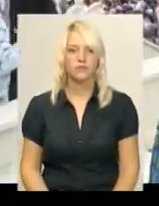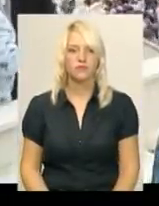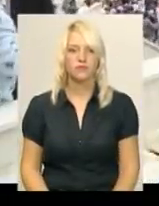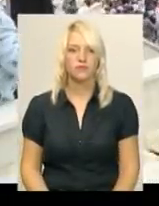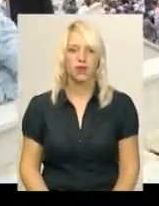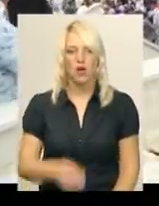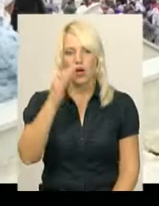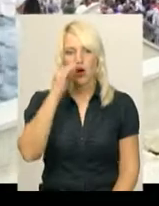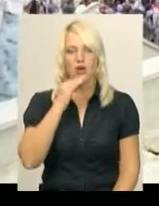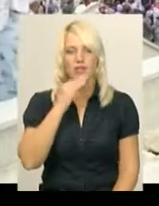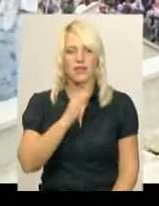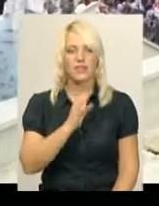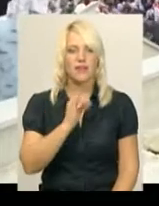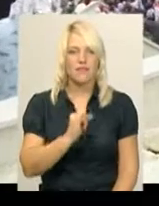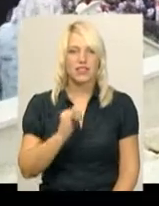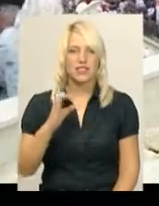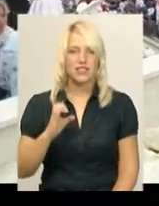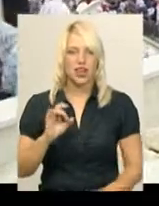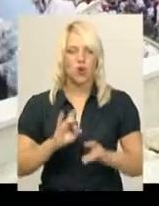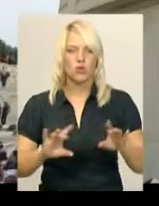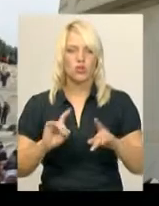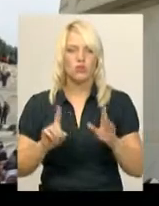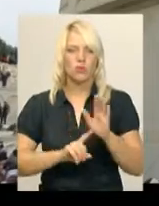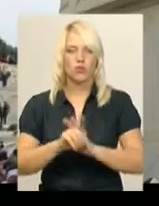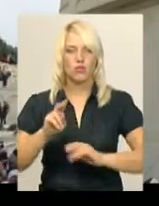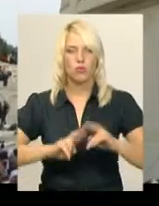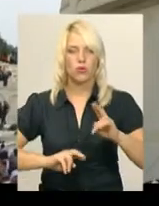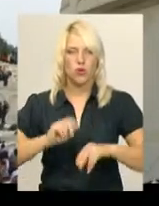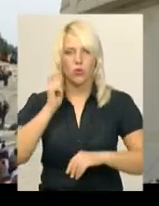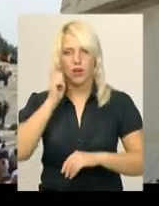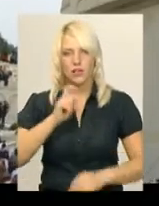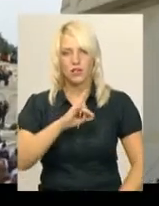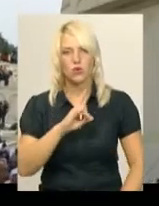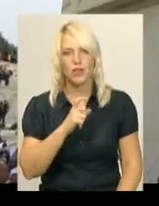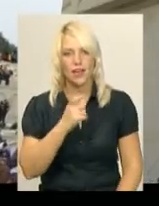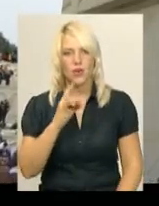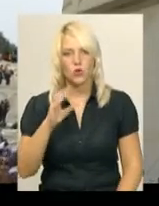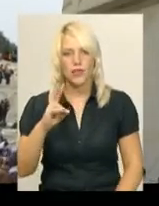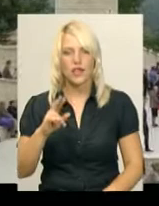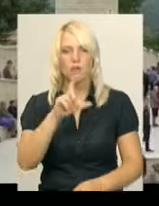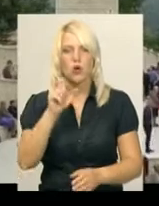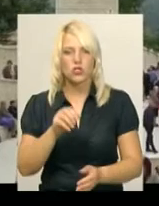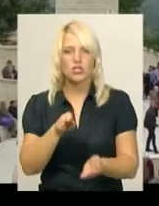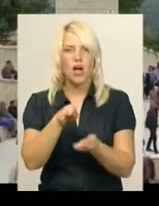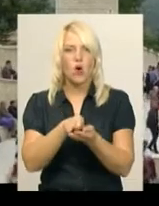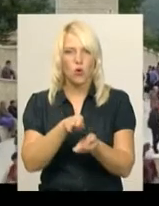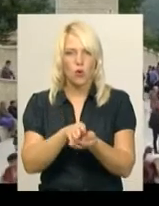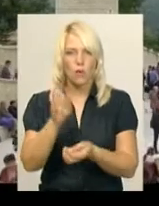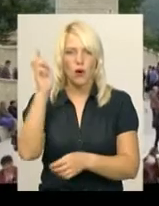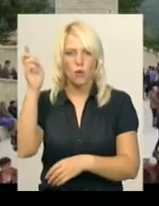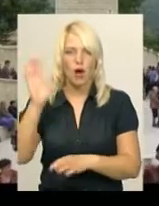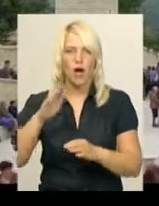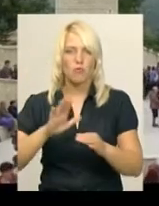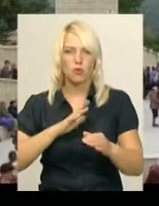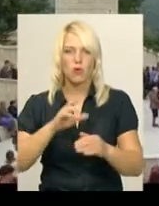Отець Іванович Карек розповів, що починали будівництво українського Єрусалиму з гробу Господнього, а далі звели Давидову